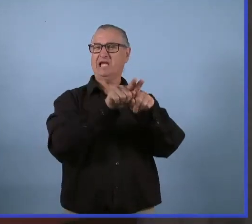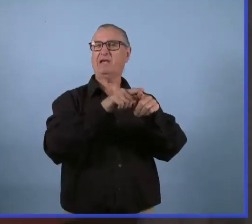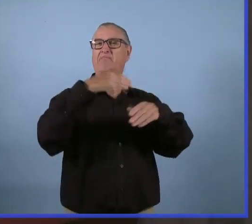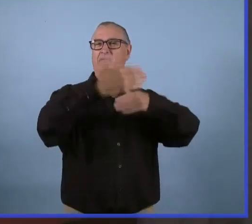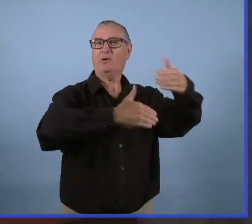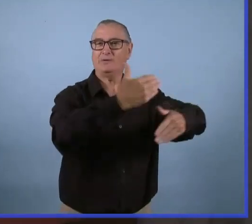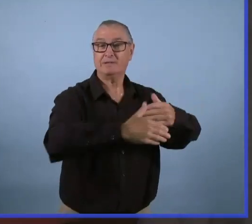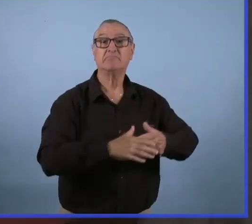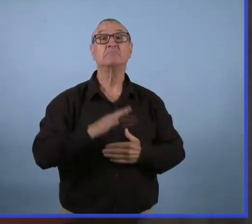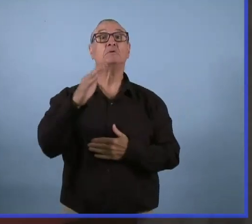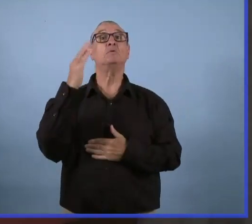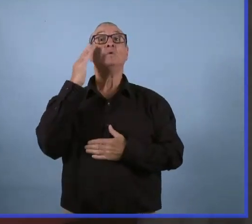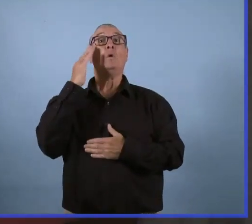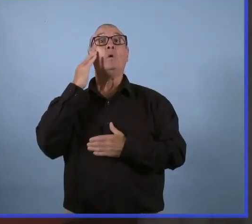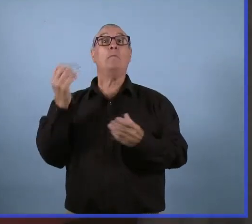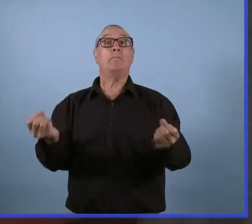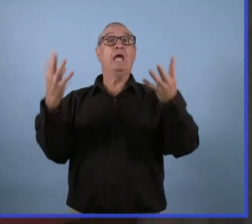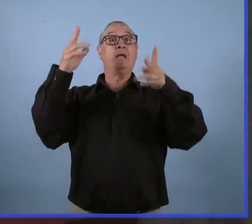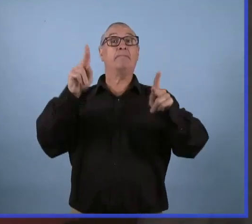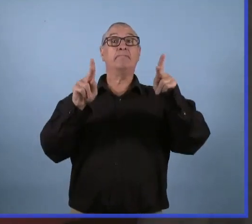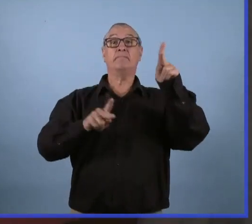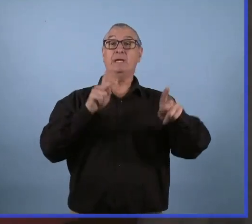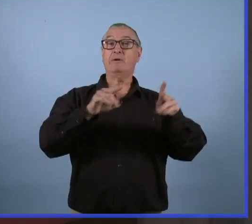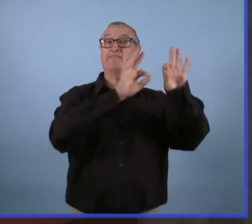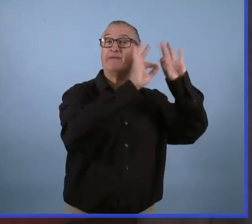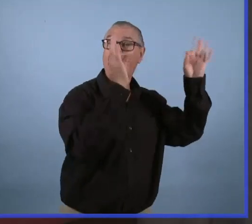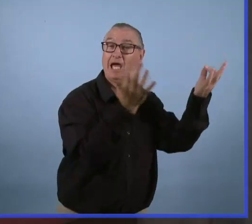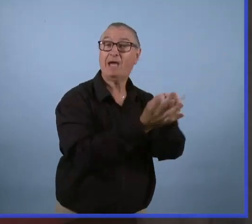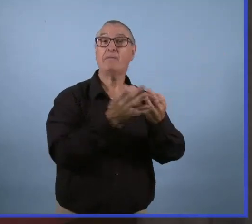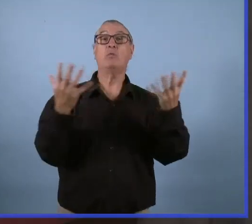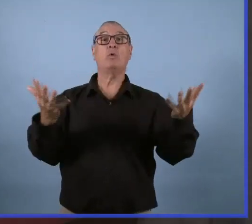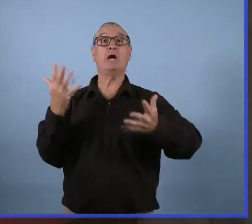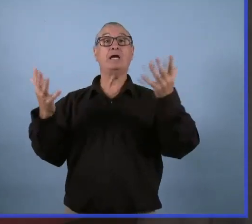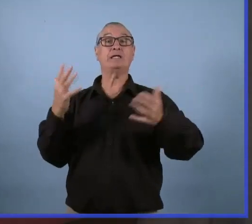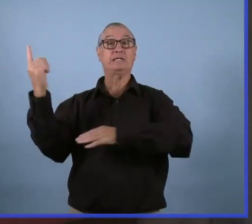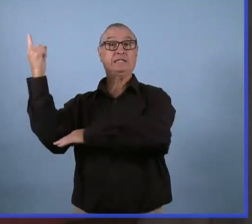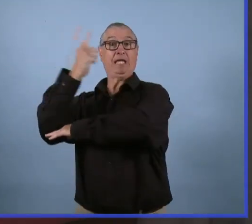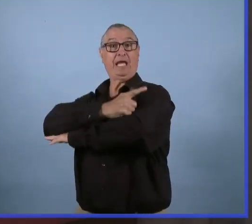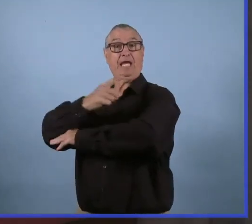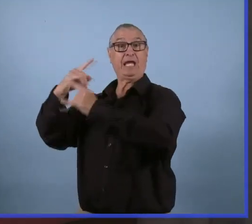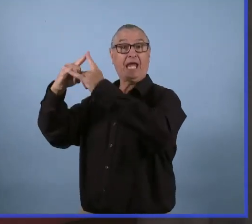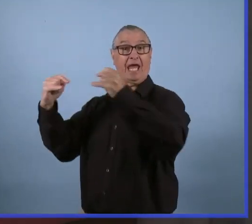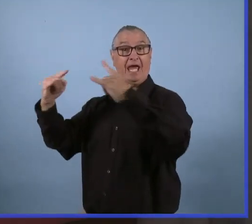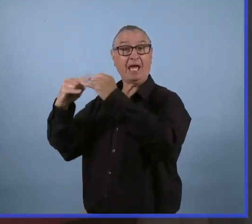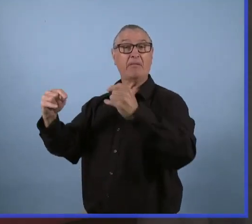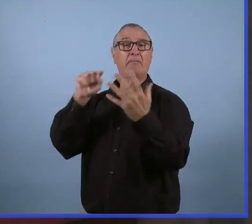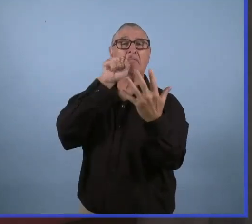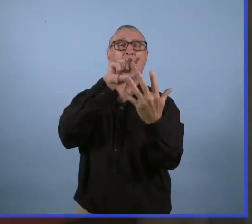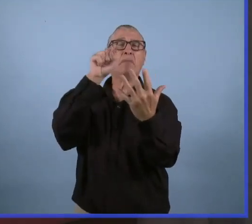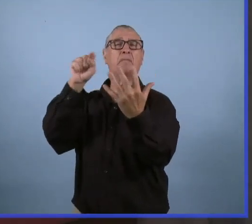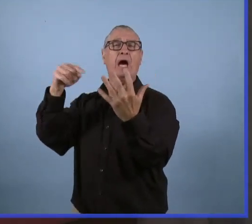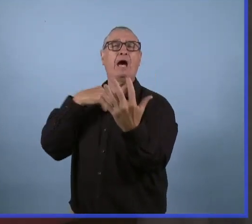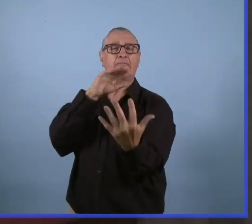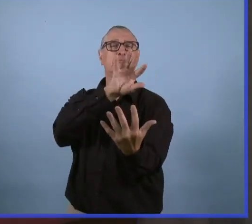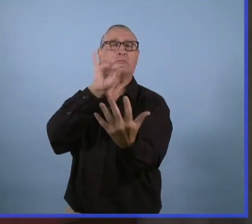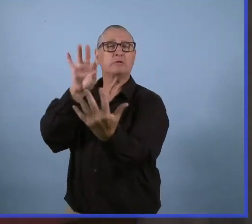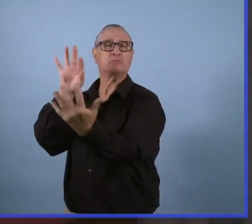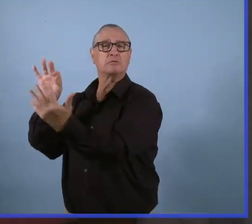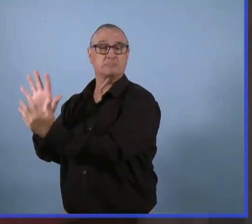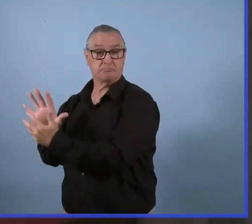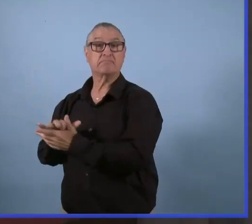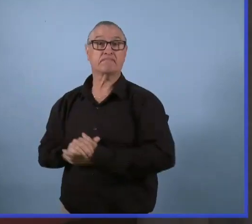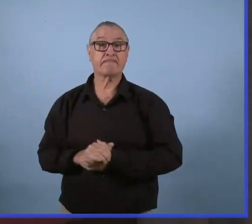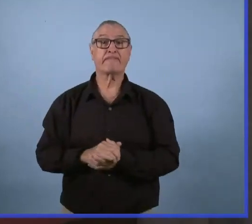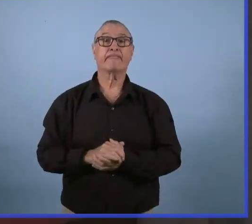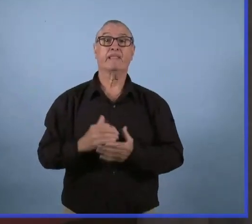pour juillet et août. De plus, on sait que beaucoup de familles utilisent les camps de jour proposés par différents organismes